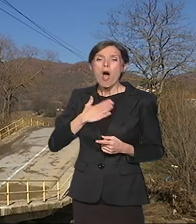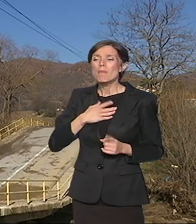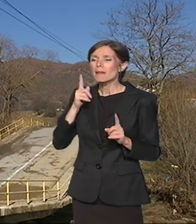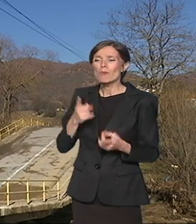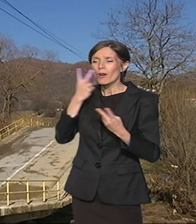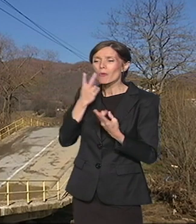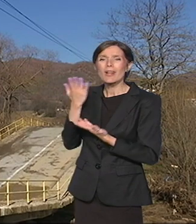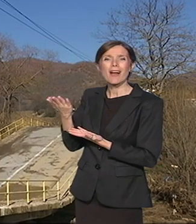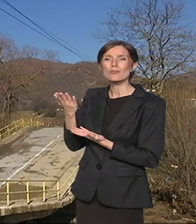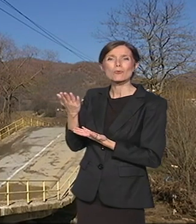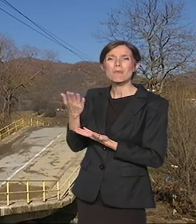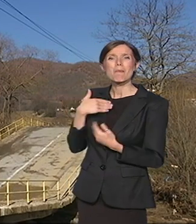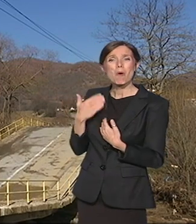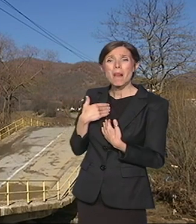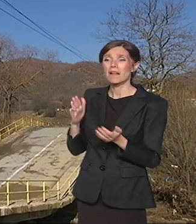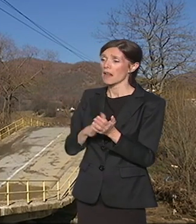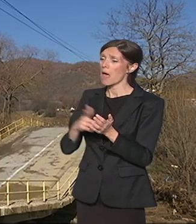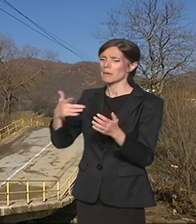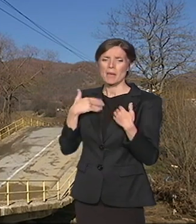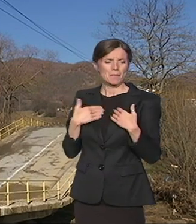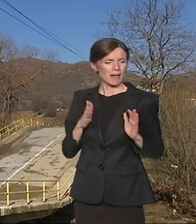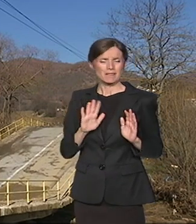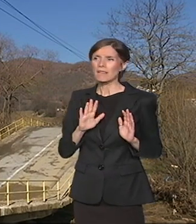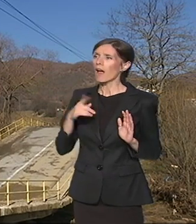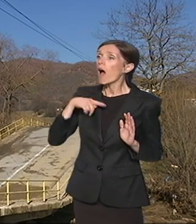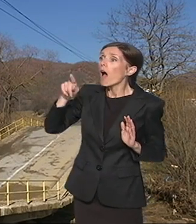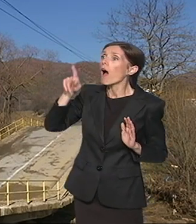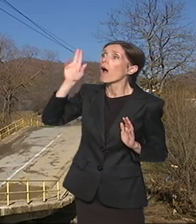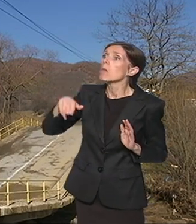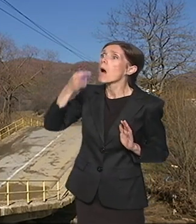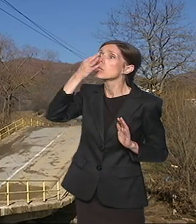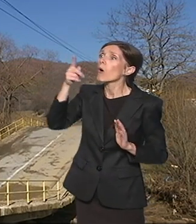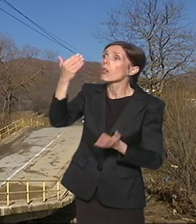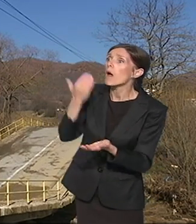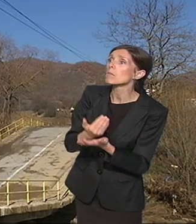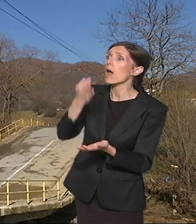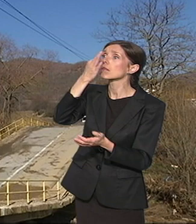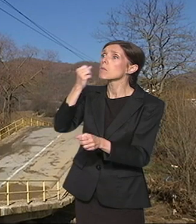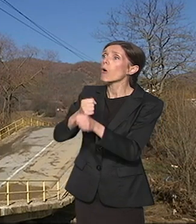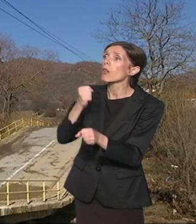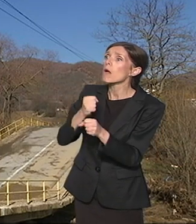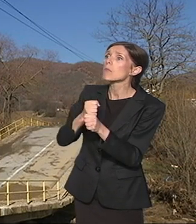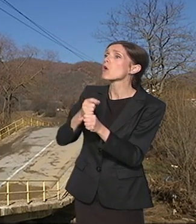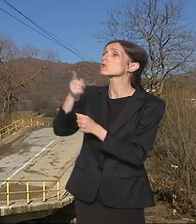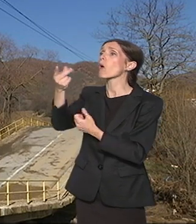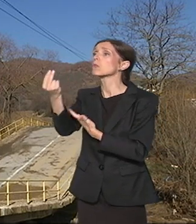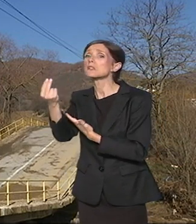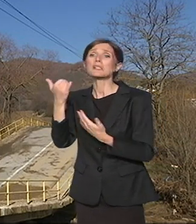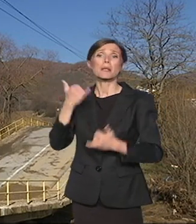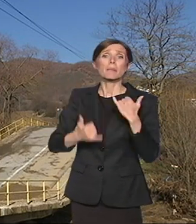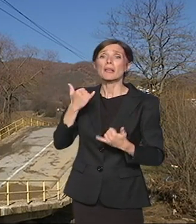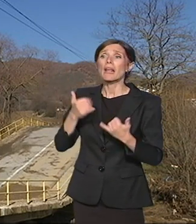koliko im se pruži mogućno za nekim boljim mjesečnim prihodima ili neko bolje radno mjesto u centralnoj Srbiji